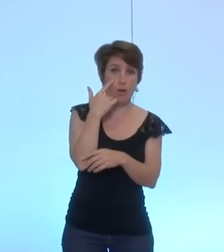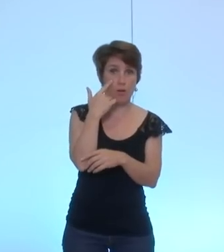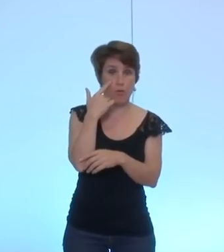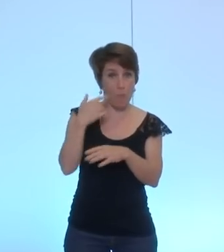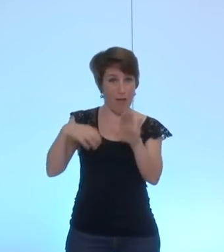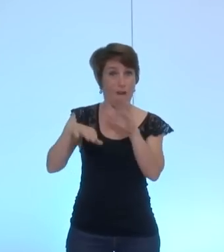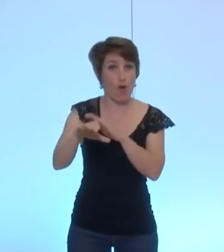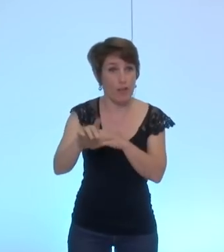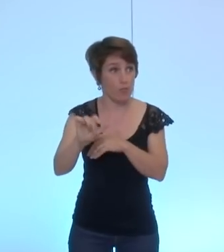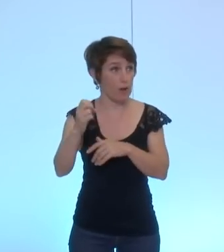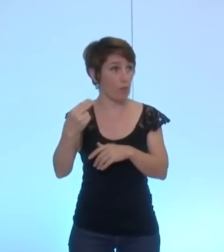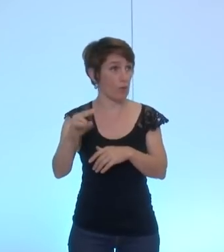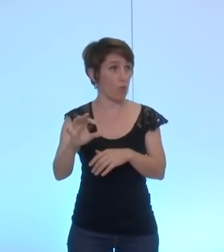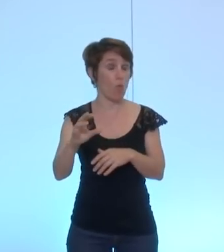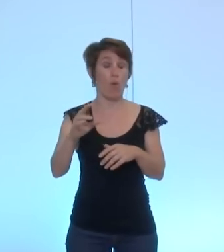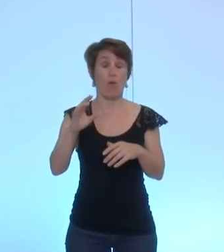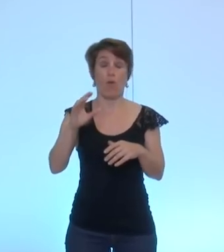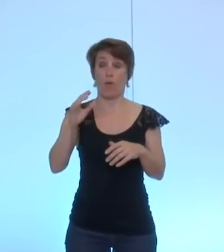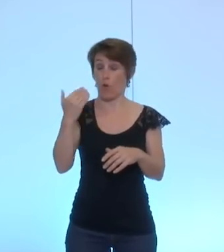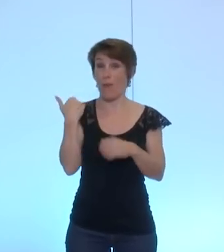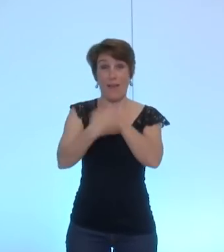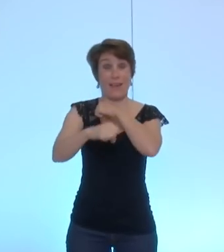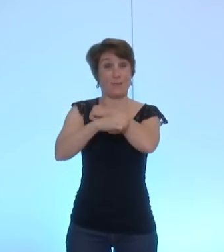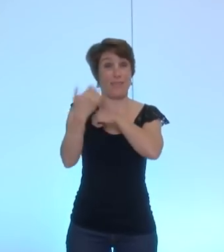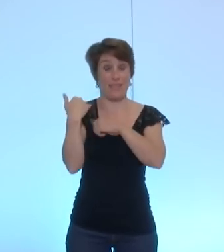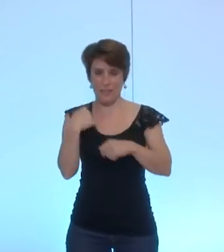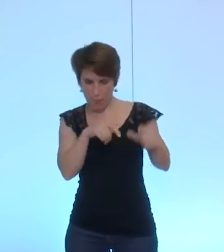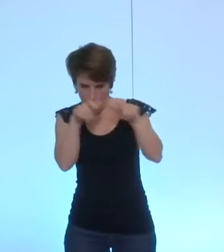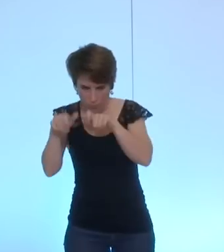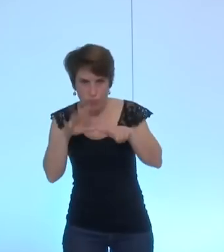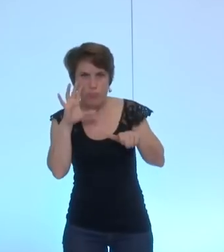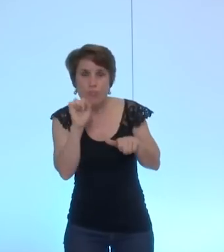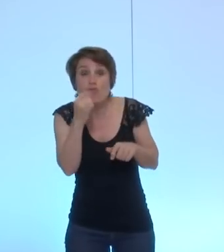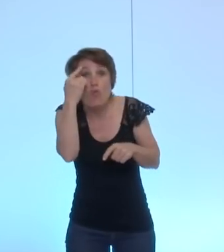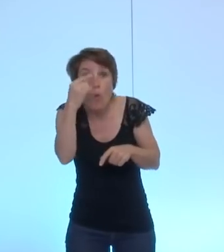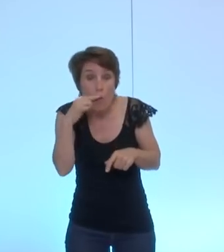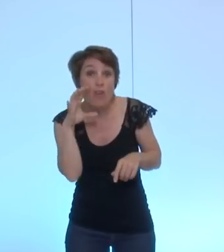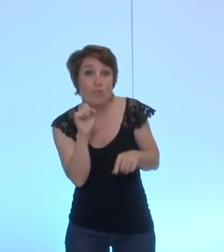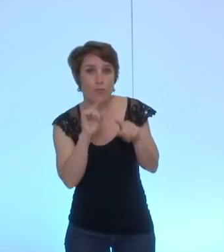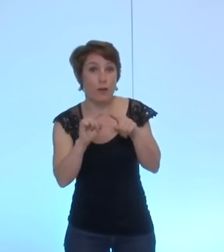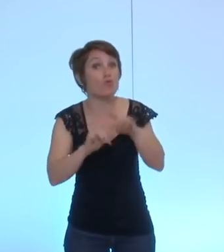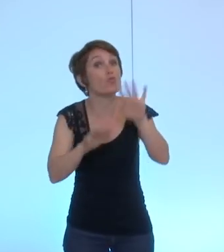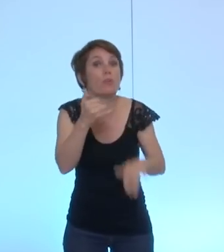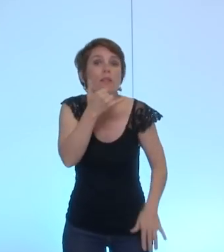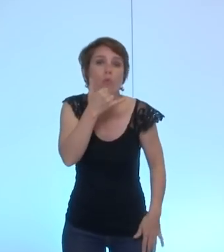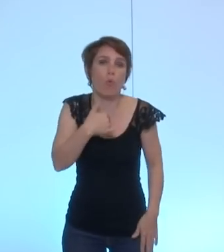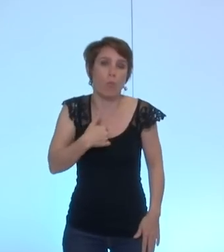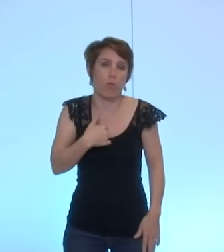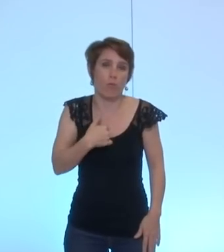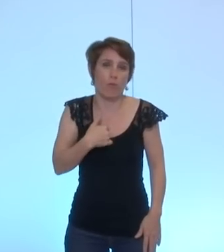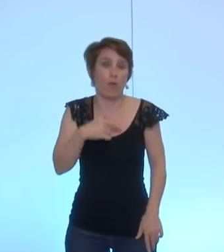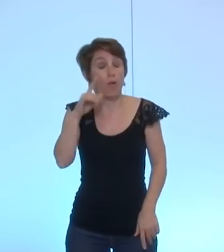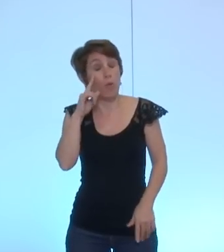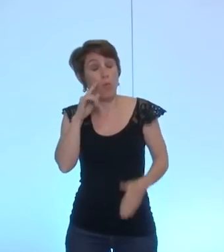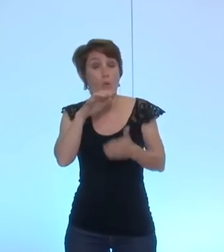vérifié personnellement s'il y avait bien quelque chose la semaine dernière il me semble bien l'avoir vu je peux m'être trompé aussi entre les communiqués de